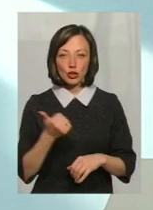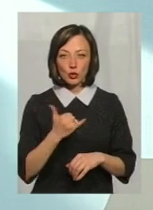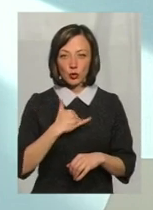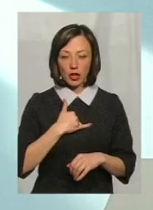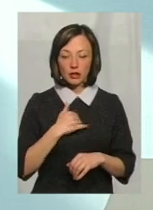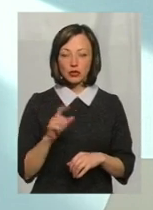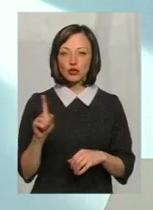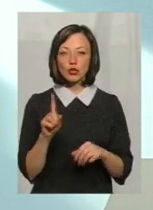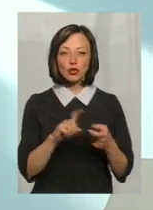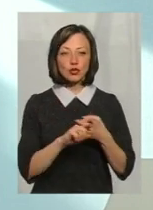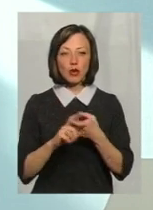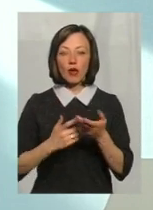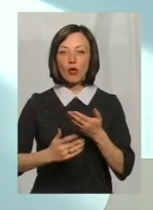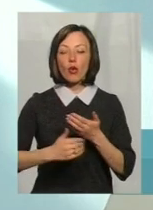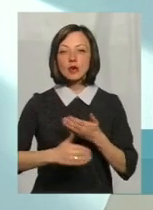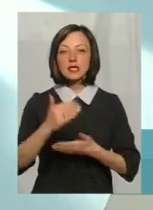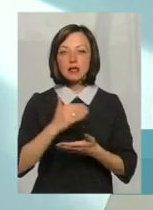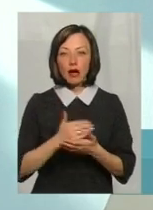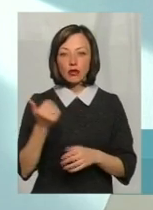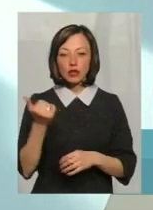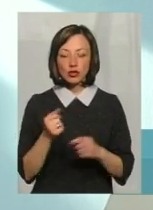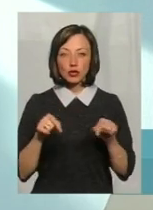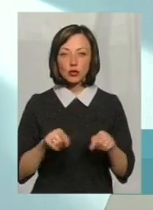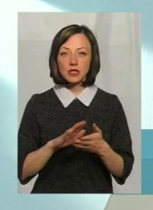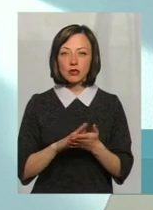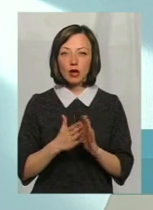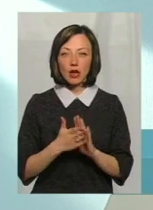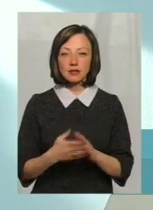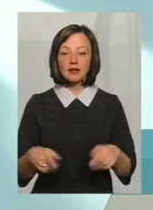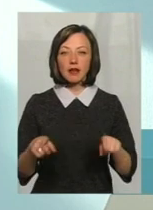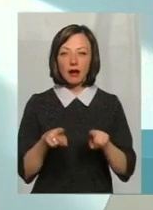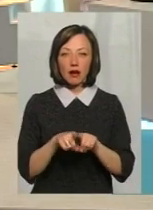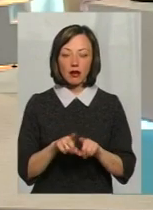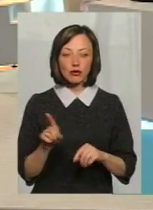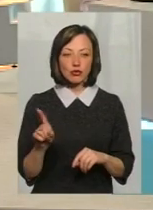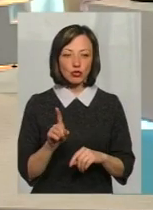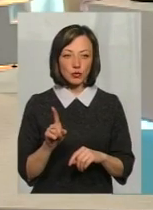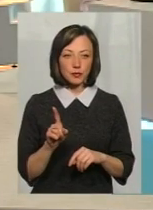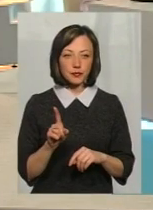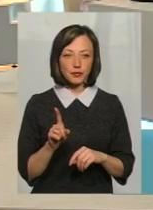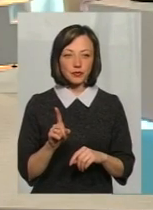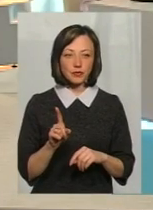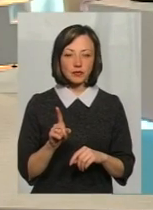Що стосується останнього тижня, то тут ситуація складається таким чином, що